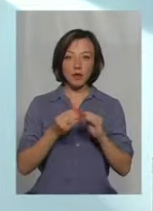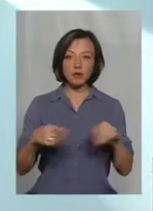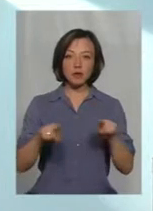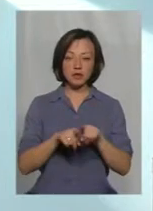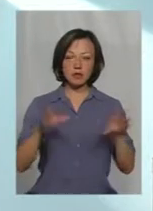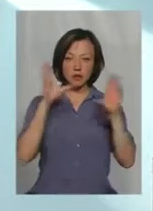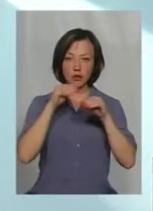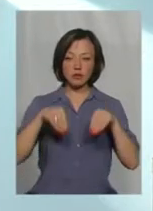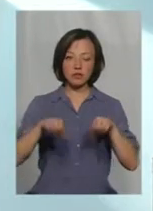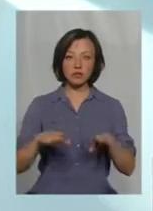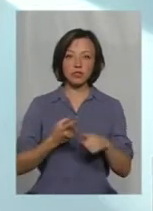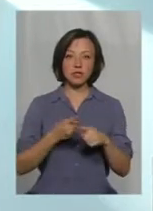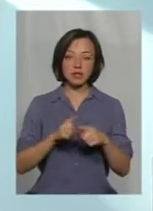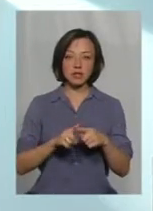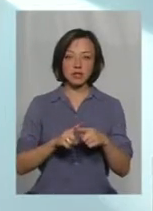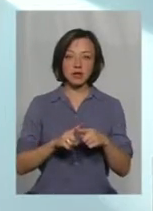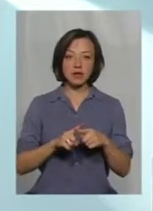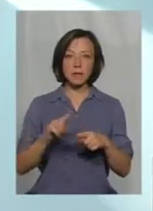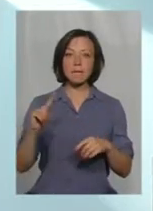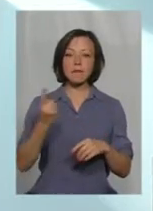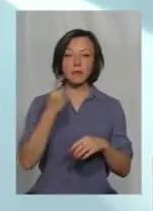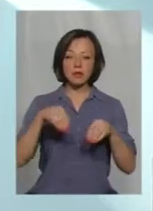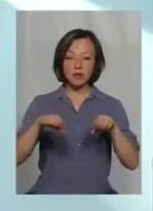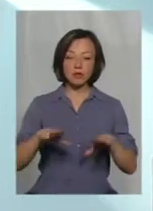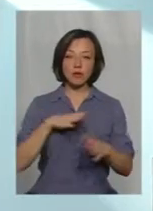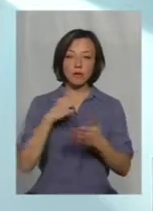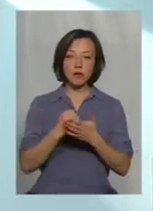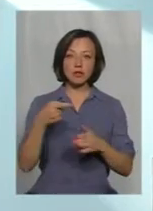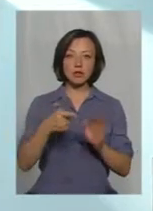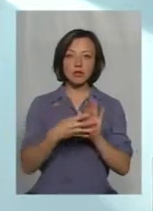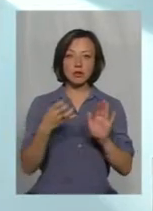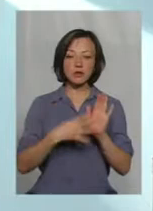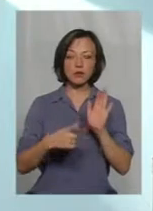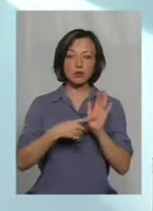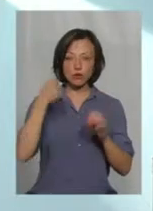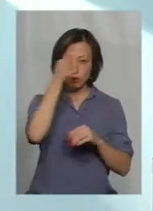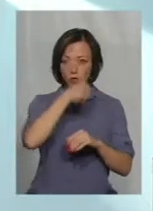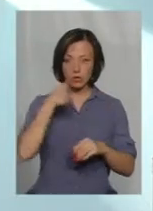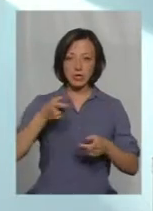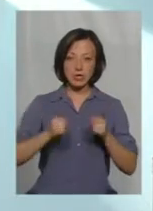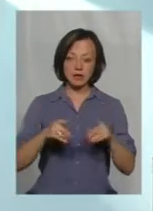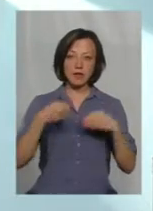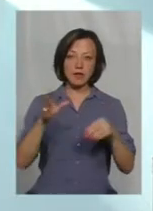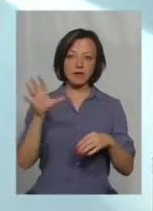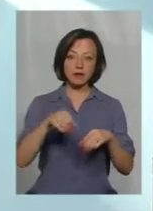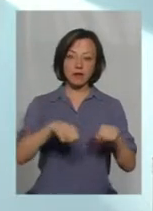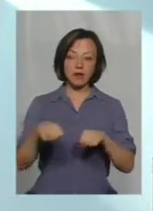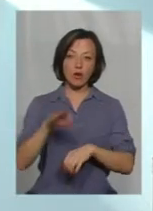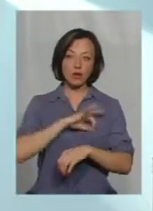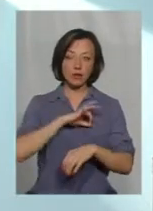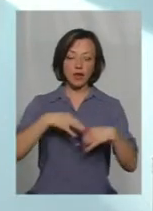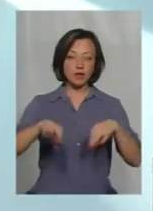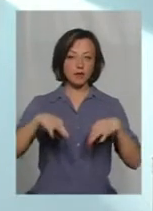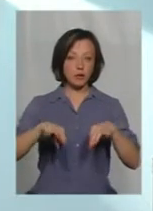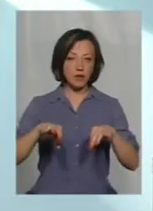вдалося вирішити, тому що первоначально постанова була прийнята в 1996 році, і вона дійсно давала всі права користуватися